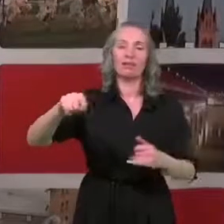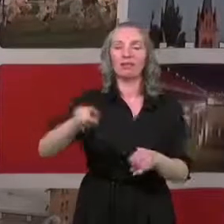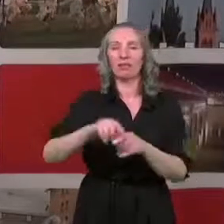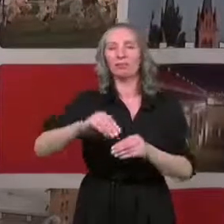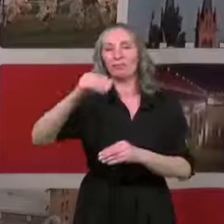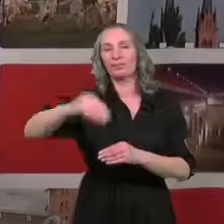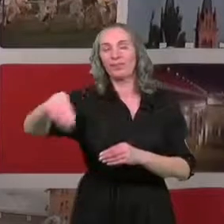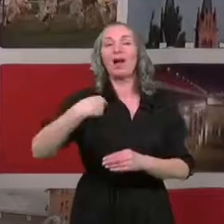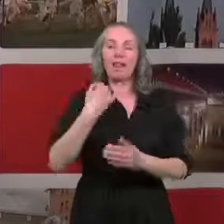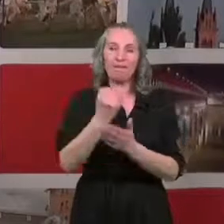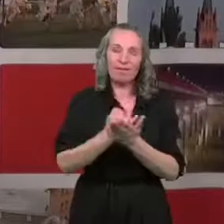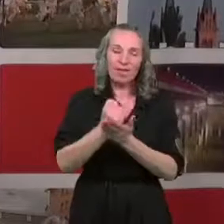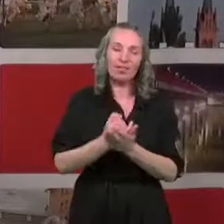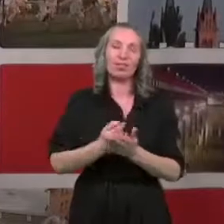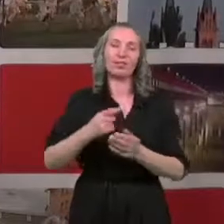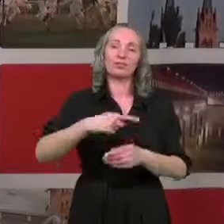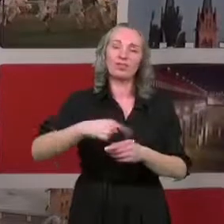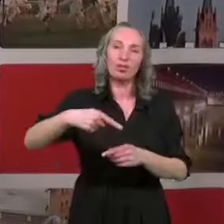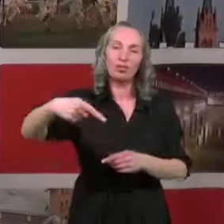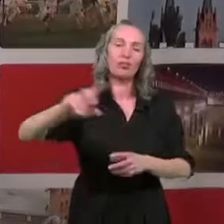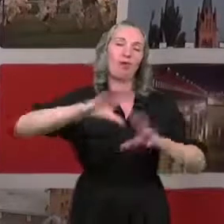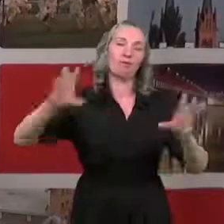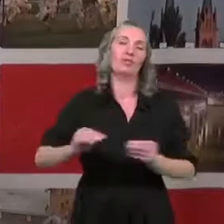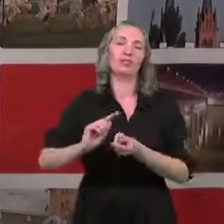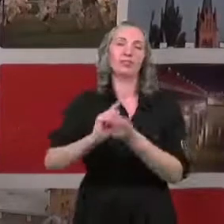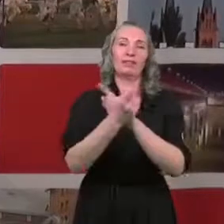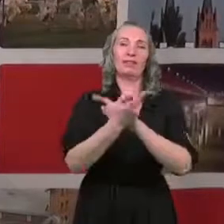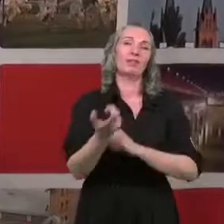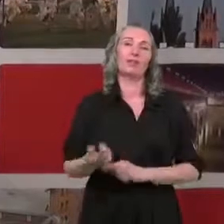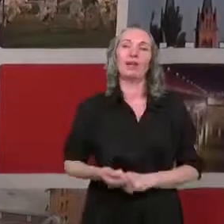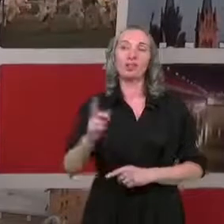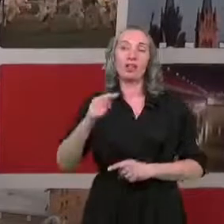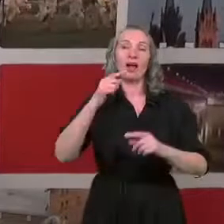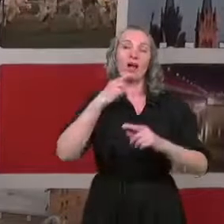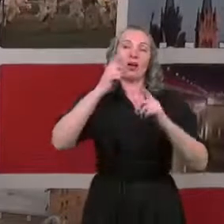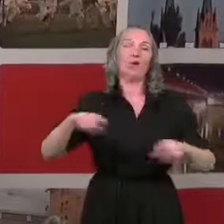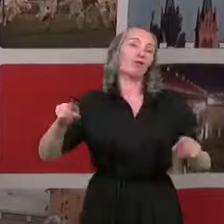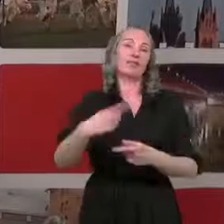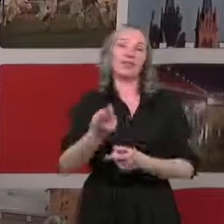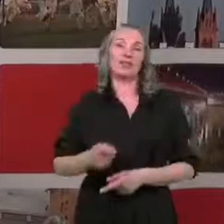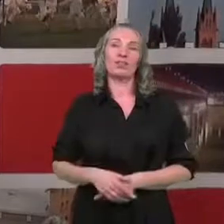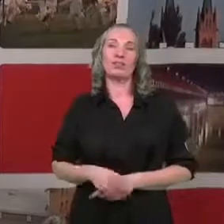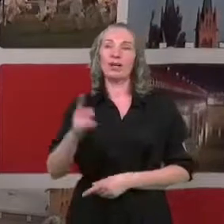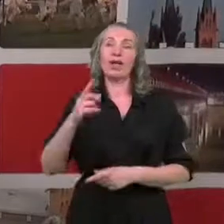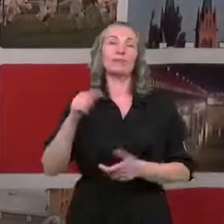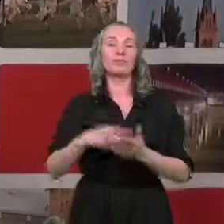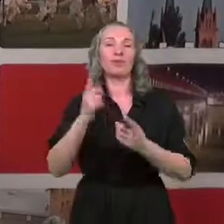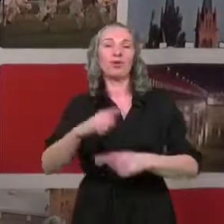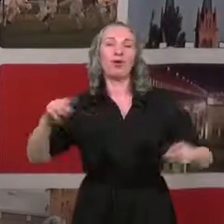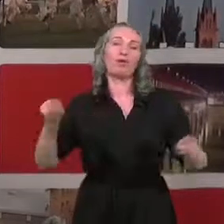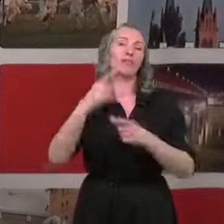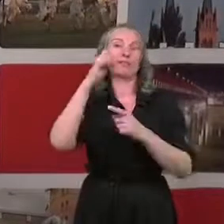wierzymy w to, że niedługo uda nam się wszystkim spotkać. Chociażby na koncercie i właśnie a propos koncertu.